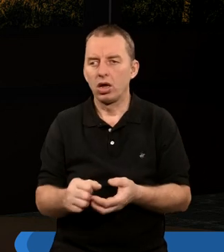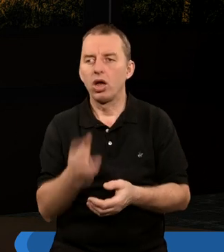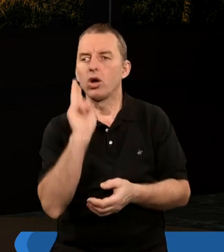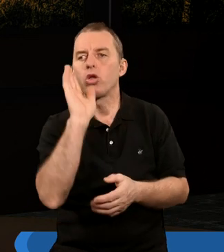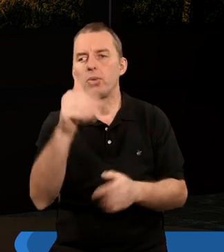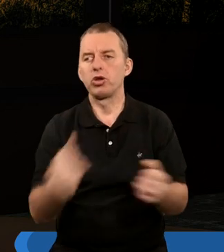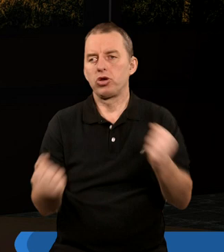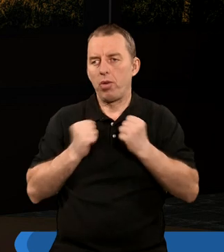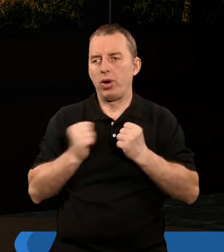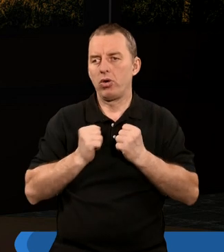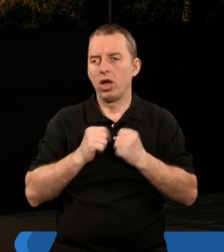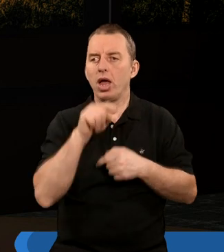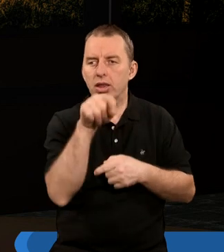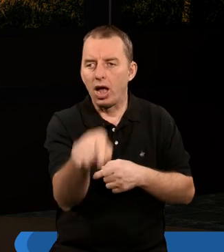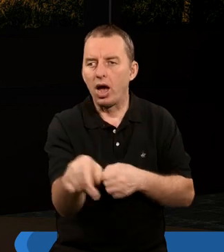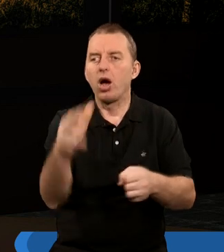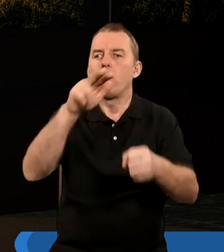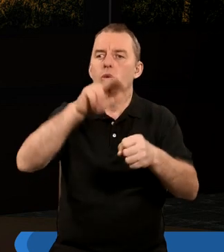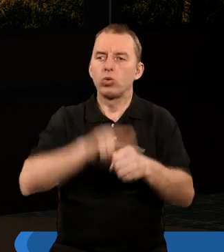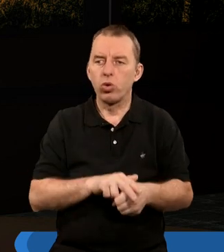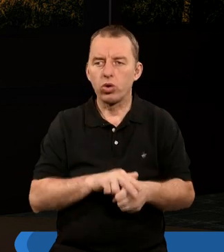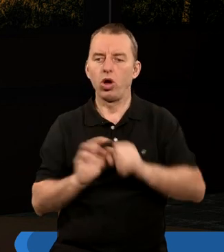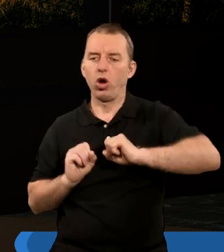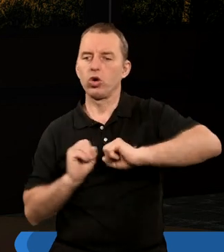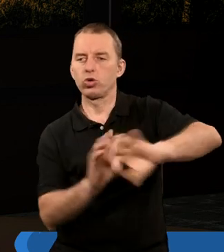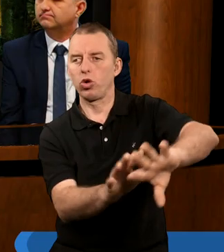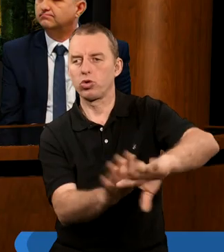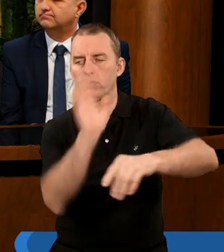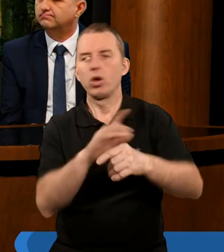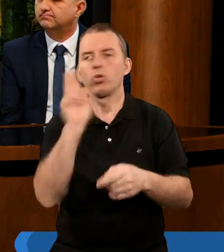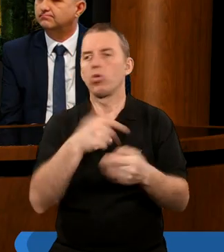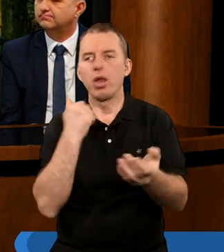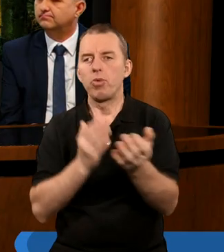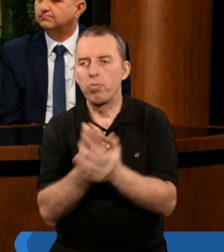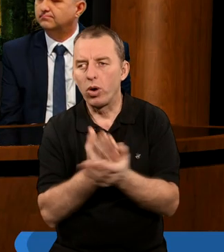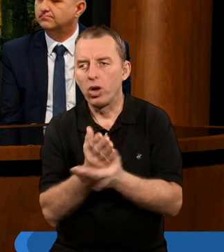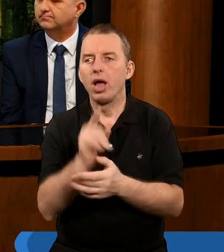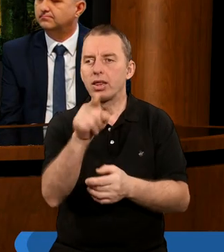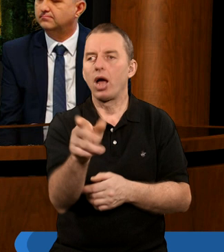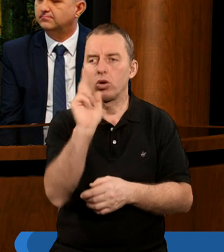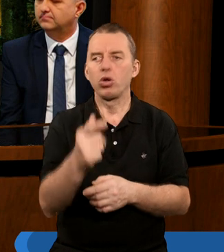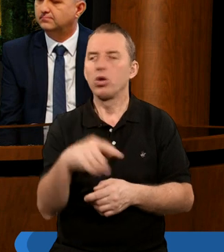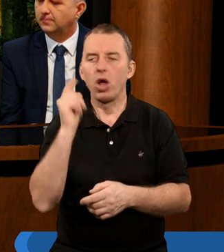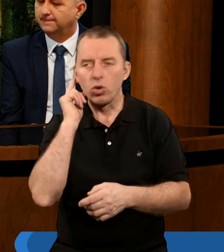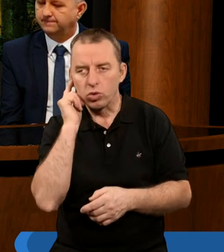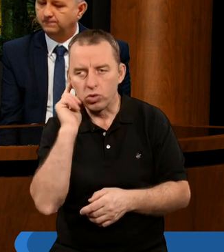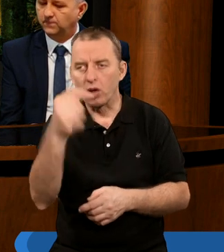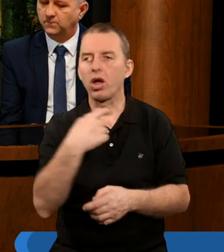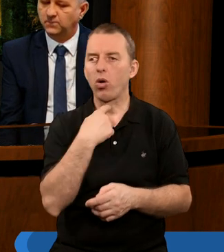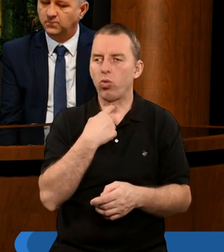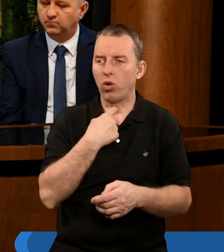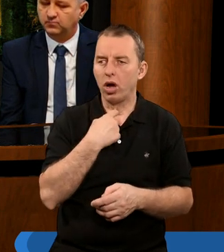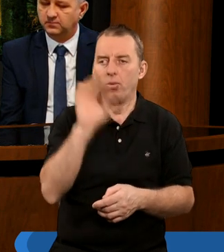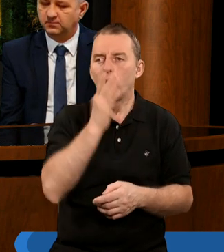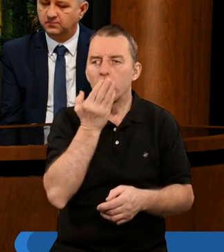Kto będzie się bał? Będzie się bał ten, kto tak naprawdę odrzucił Pana Boga. Ten, kto nie był mu posłuszny, ten, kto nie usłyszał tego głosu, bo